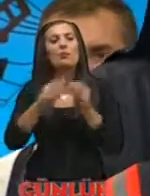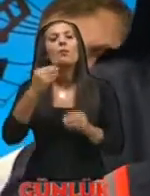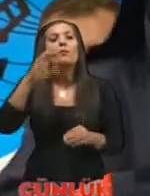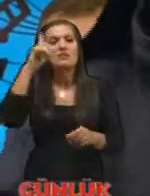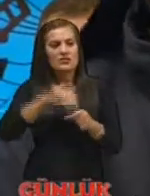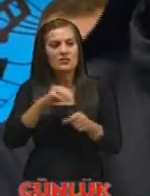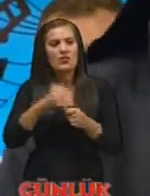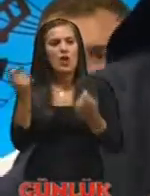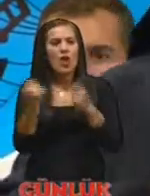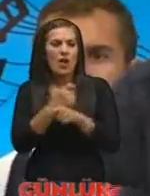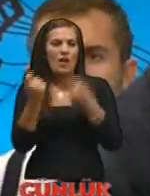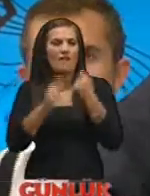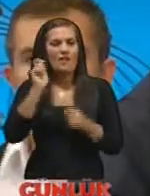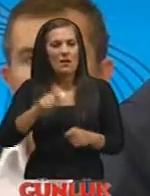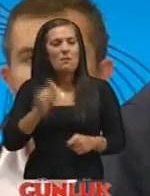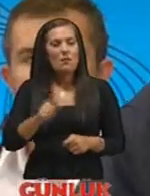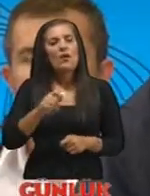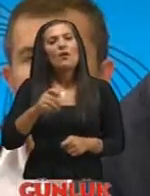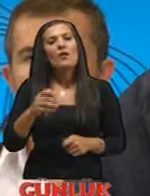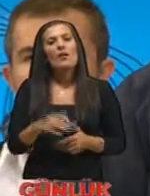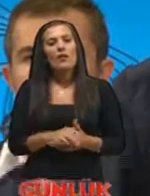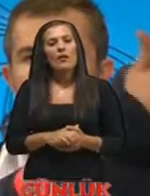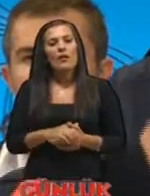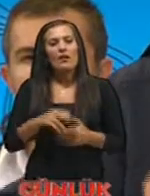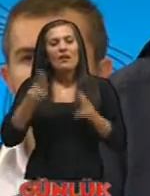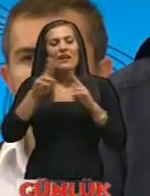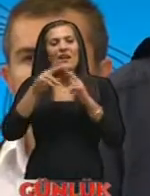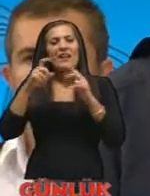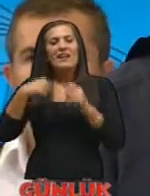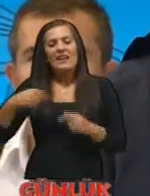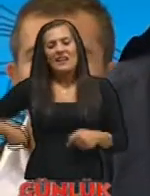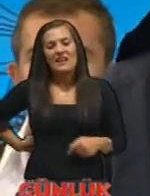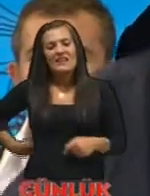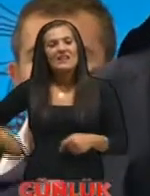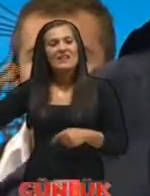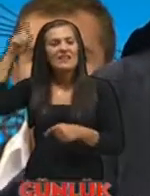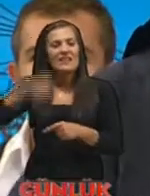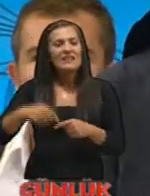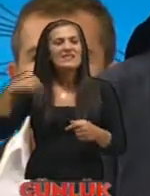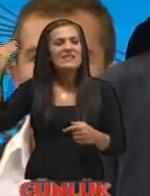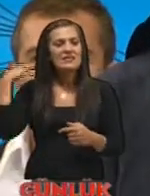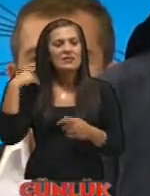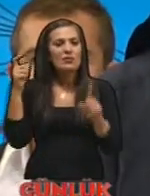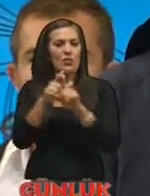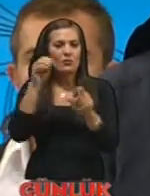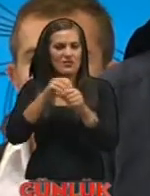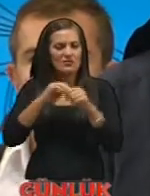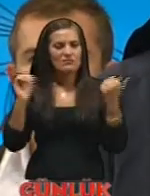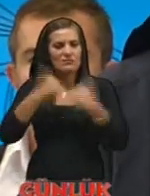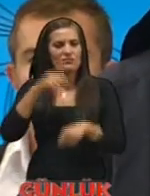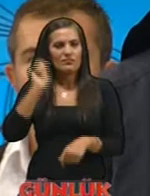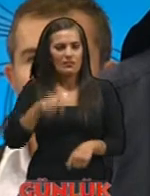için görev yapıyor yani kediyeli biliyorsunuzdur kediyeli sırtımızda umurlarımızı korumakta o da aynı işlevi yapmaktadır